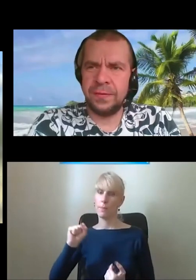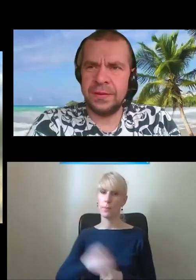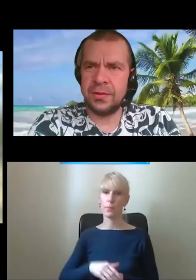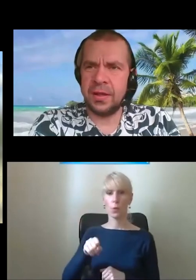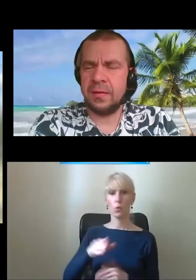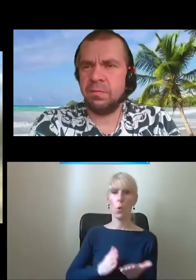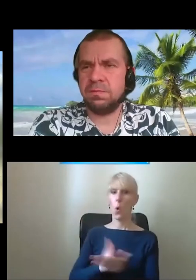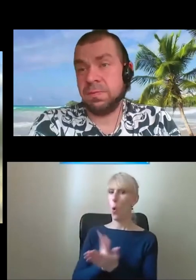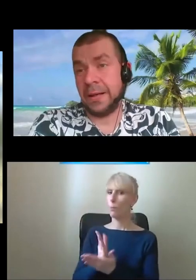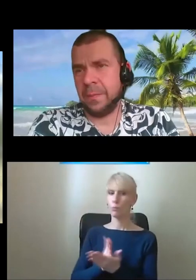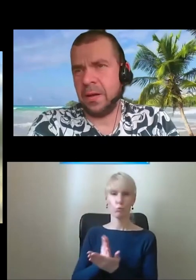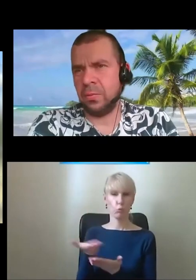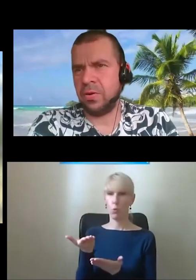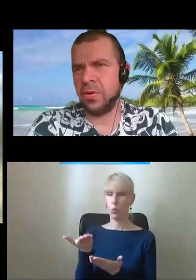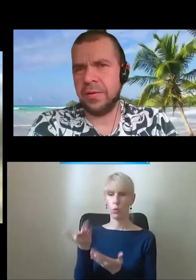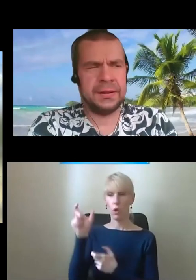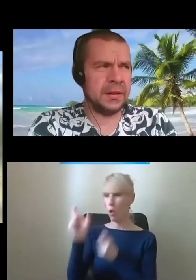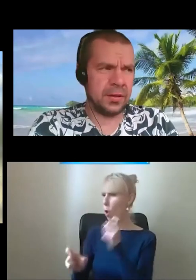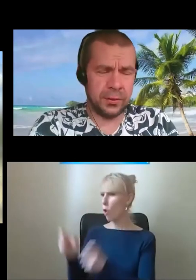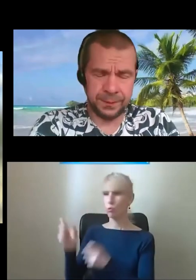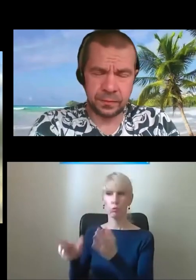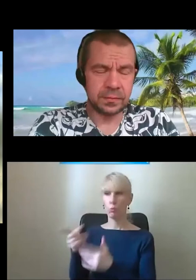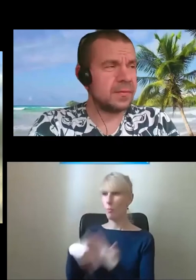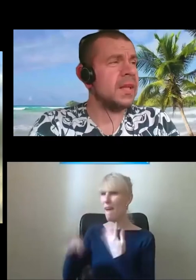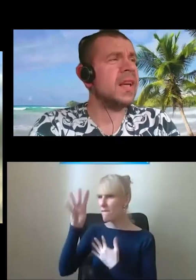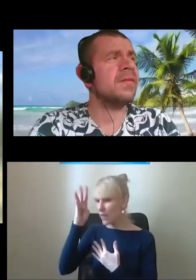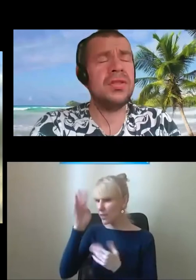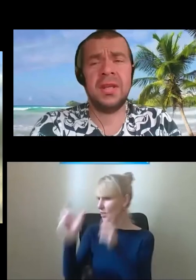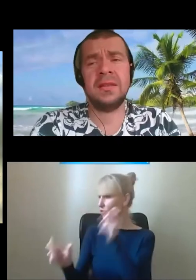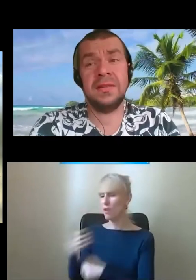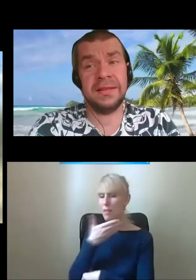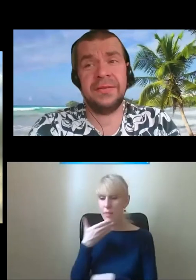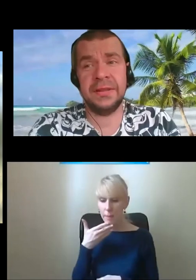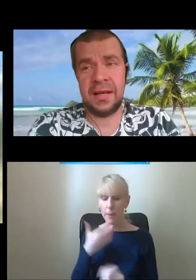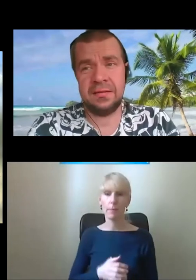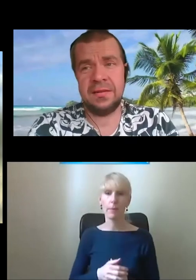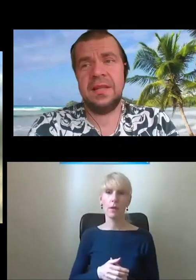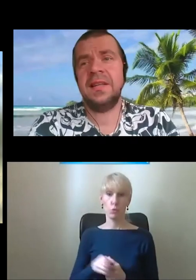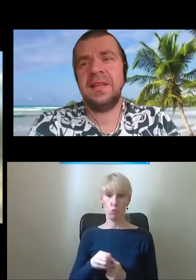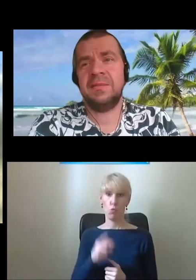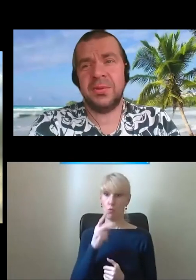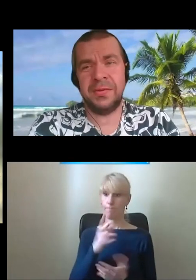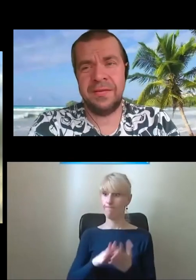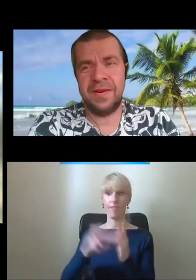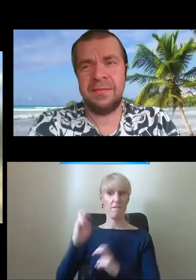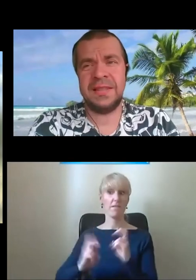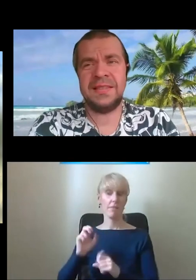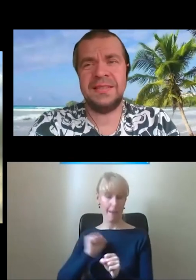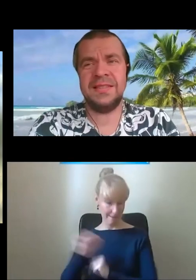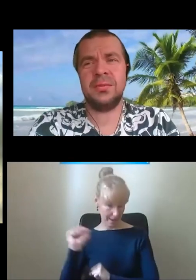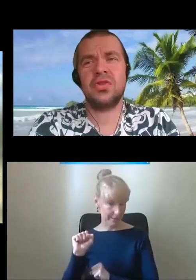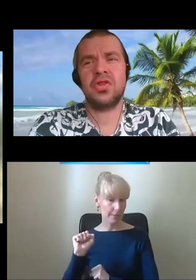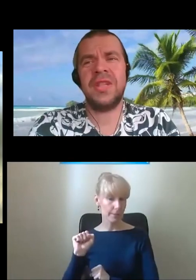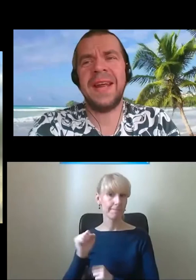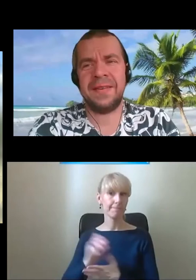obsługi fizycznej PKP lub kogokolwiek innego. Jak widzicie, jest winda. Podpowiem Wam, na